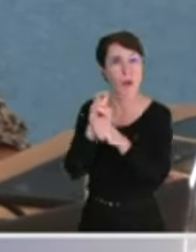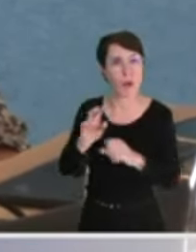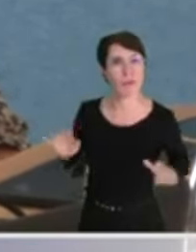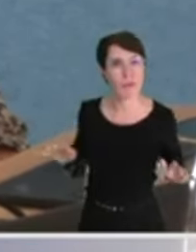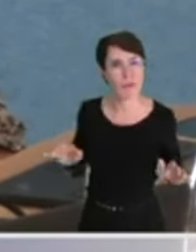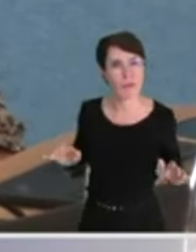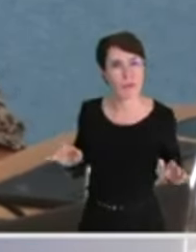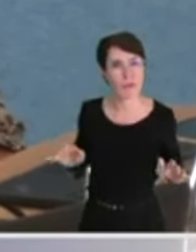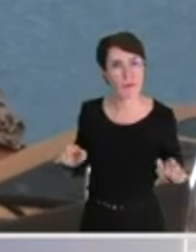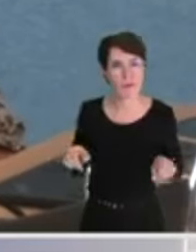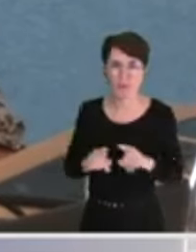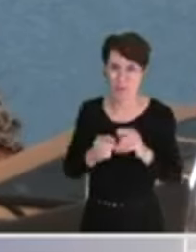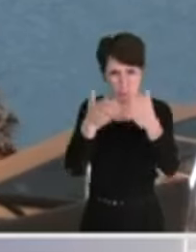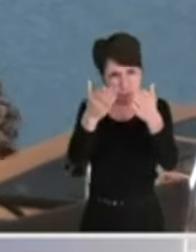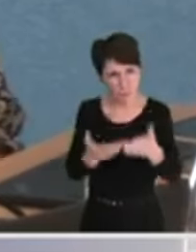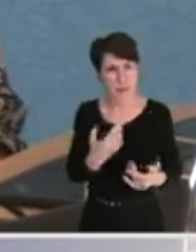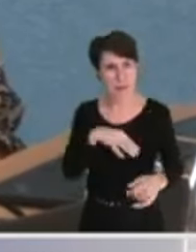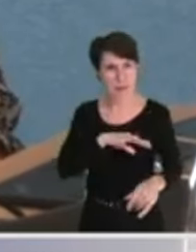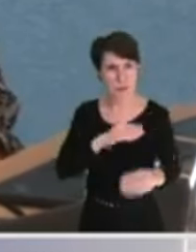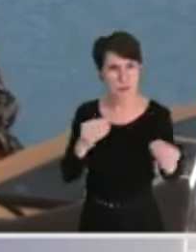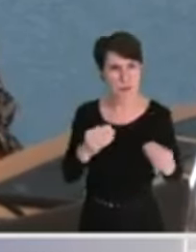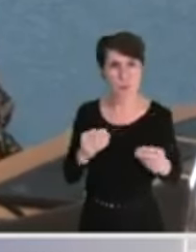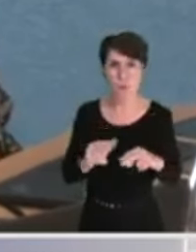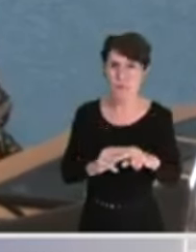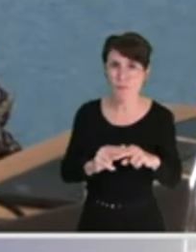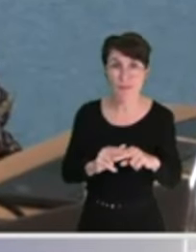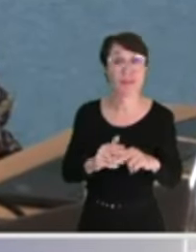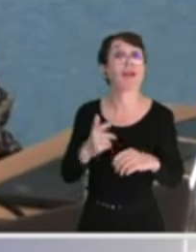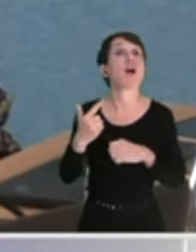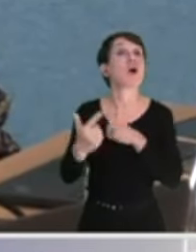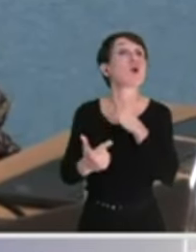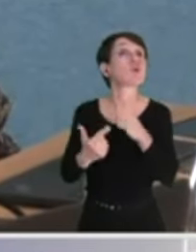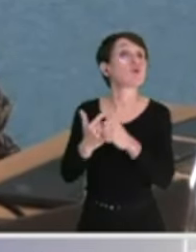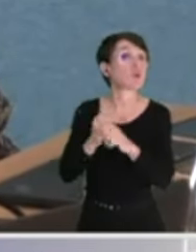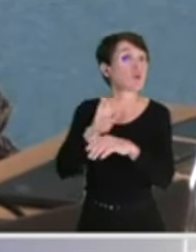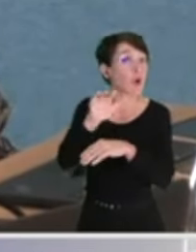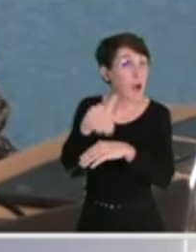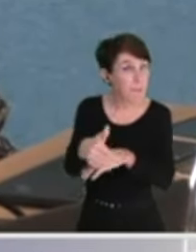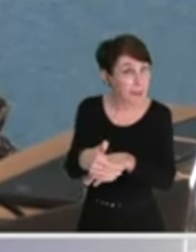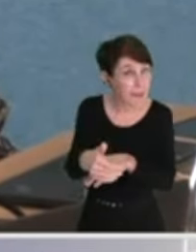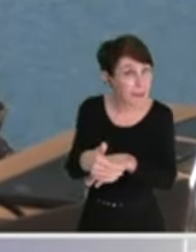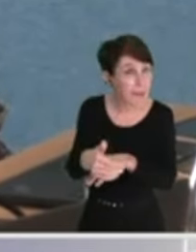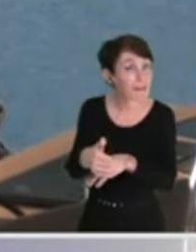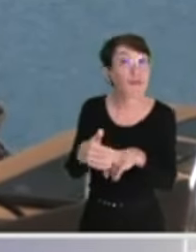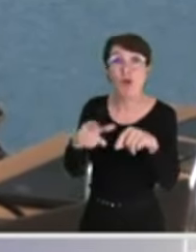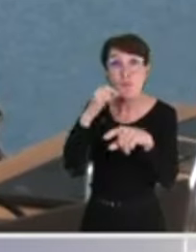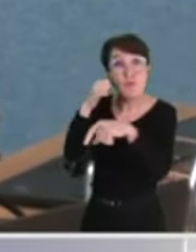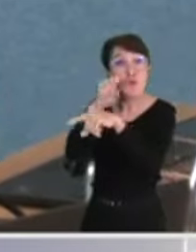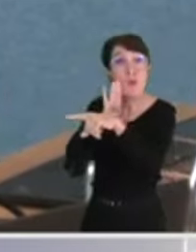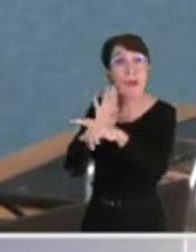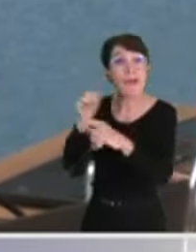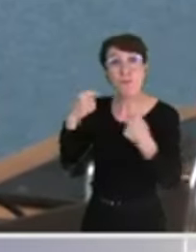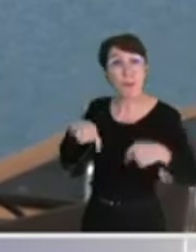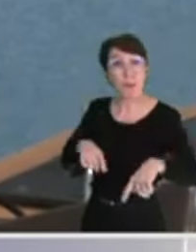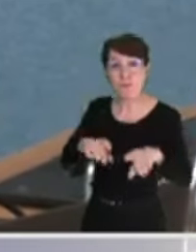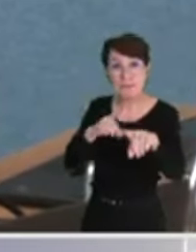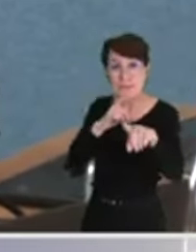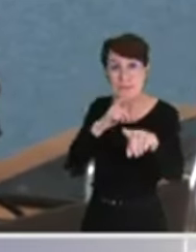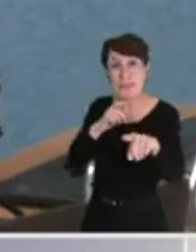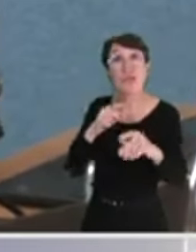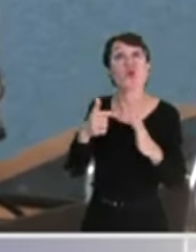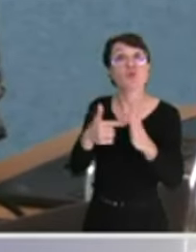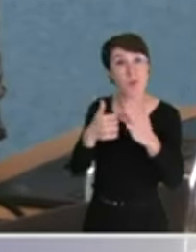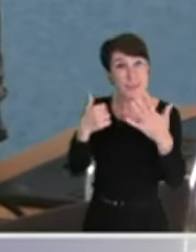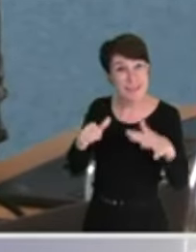La preuve en est, c'est que deux ans après, mais Michel Barnier n'était pas Premier ministre, vous avez fait un plan dit de